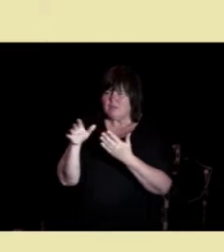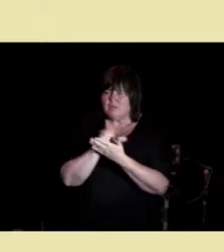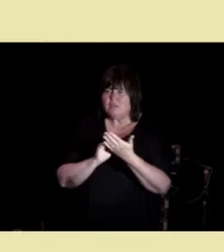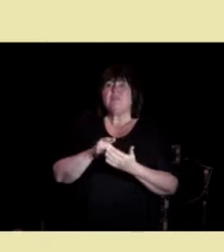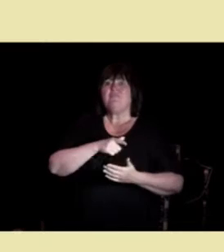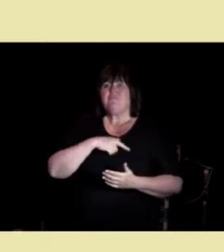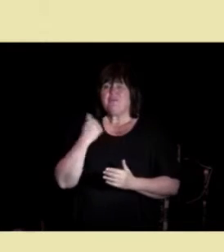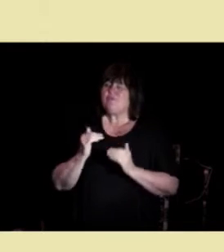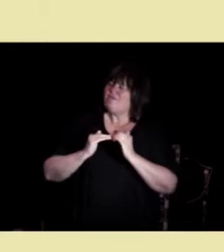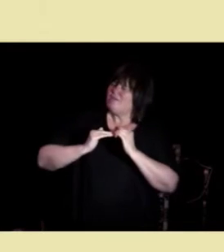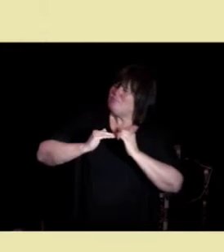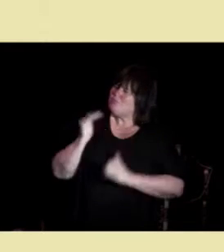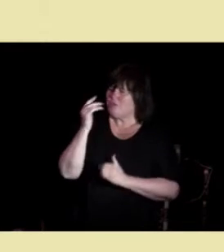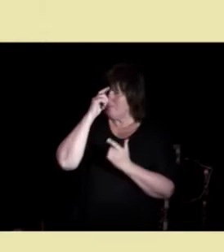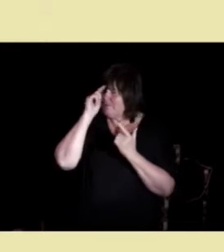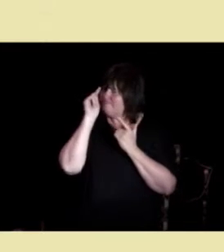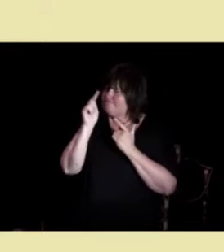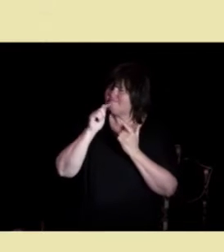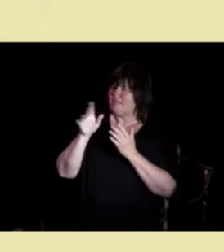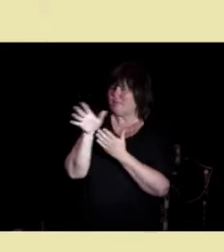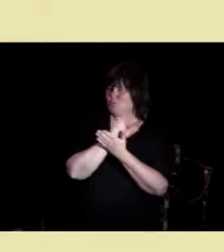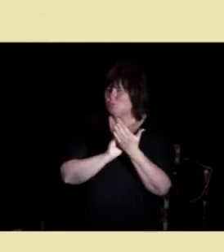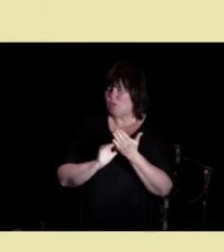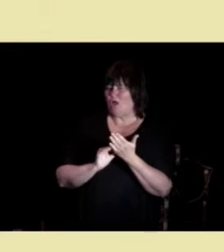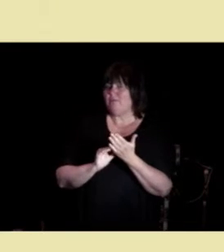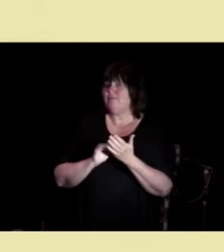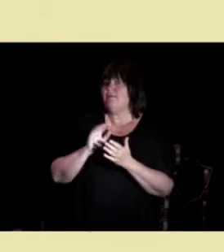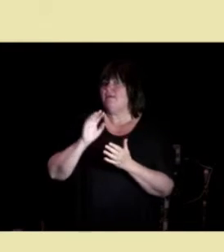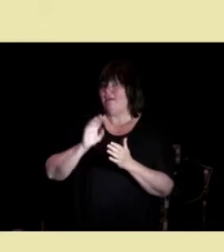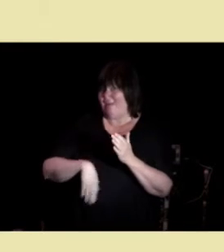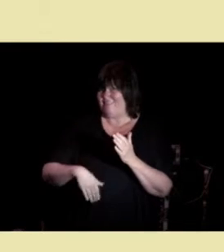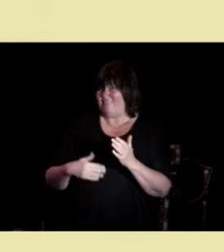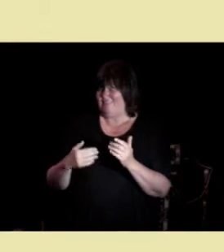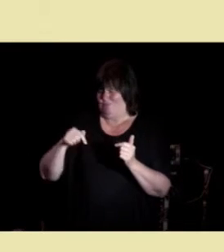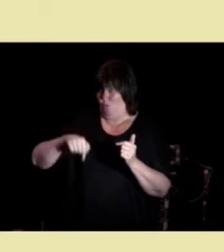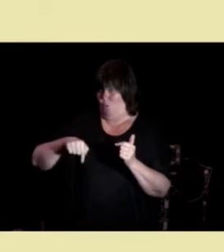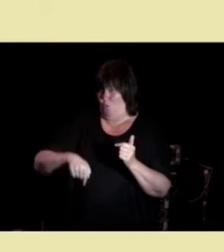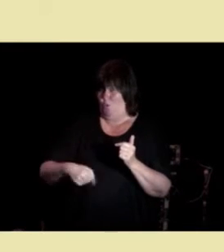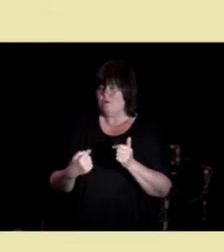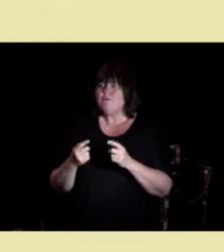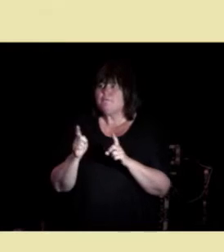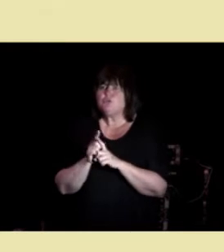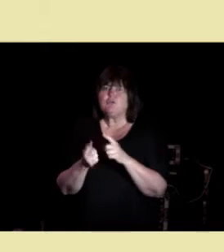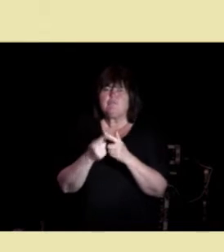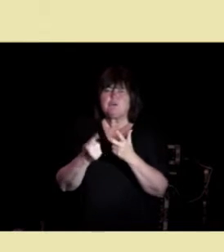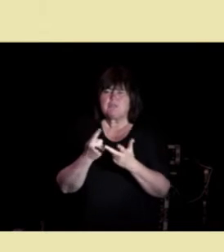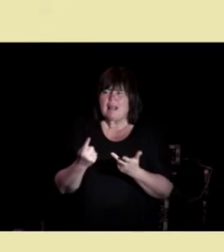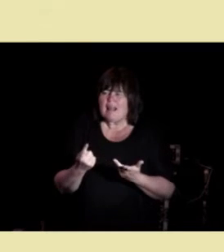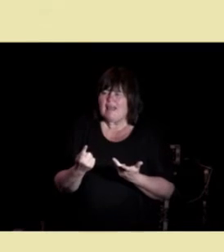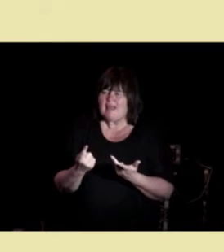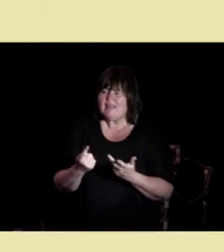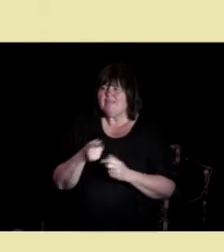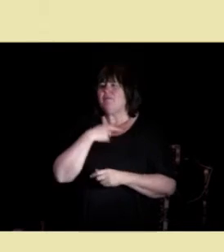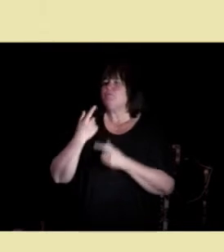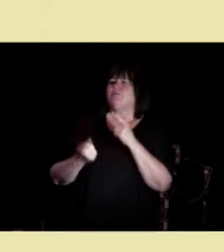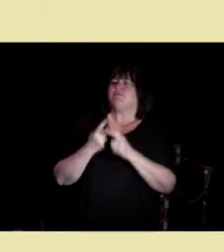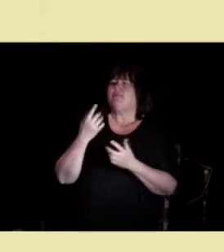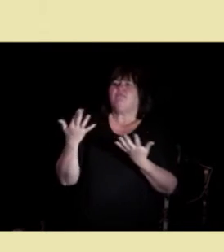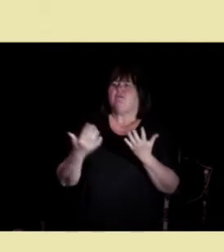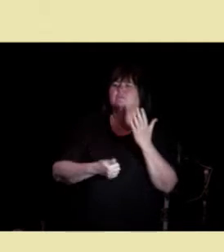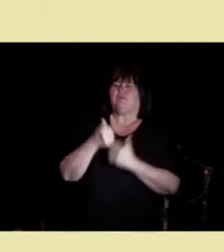opptatt av resultater enn det vi er, og det betyr at vi må telle. Men vi må telle det som er viktig,